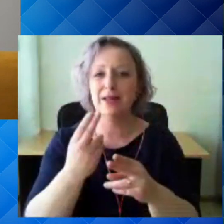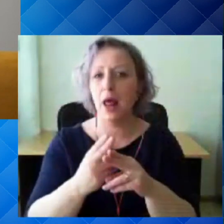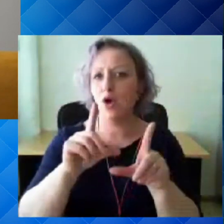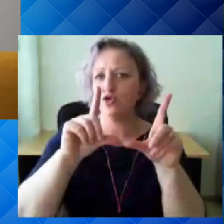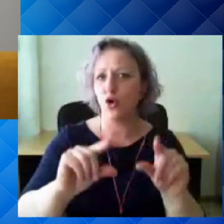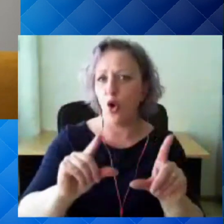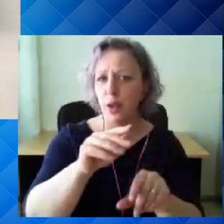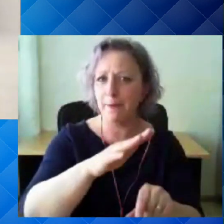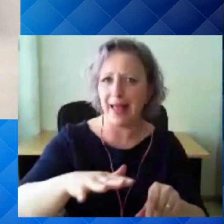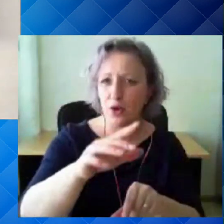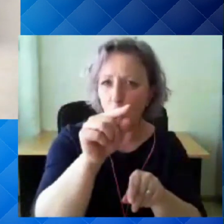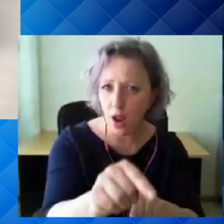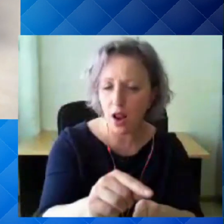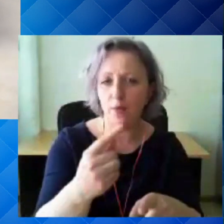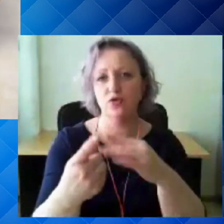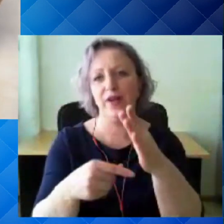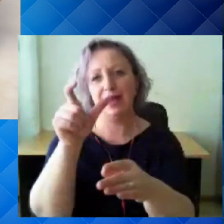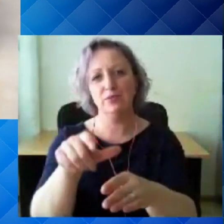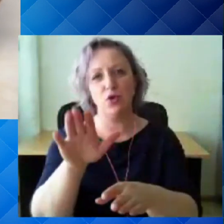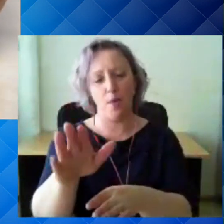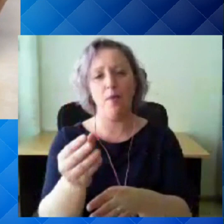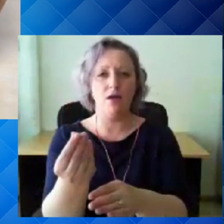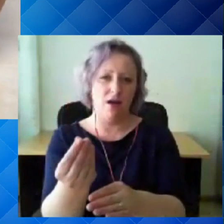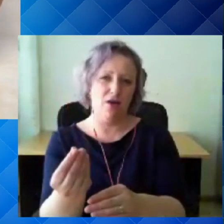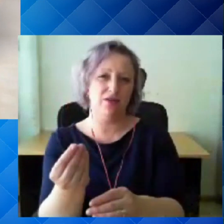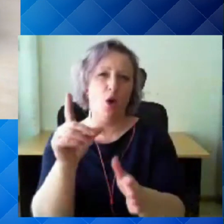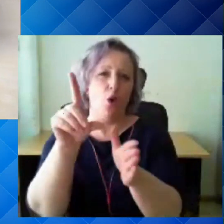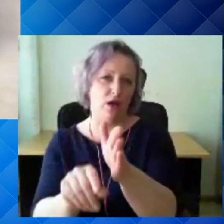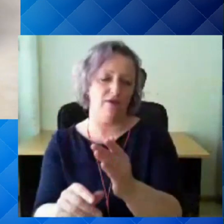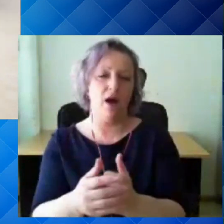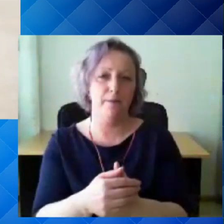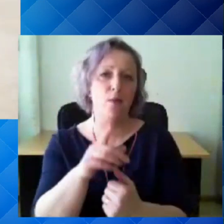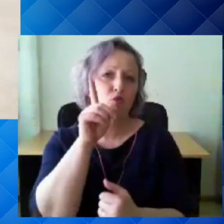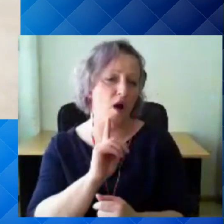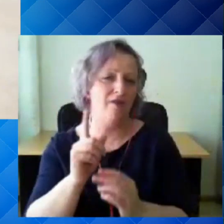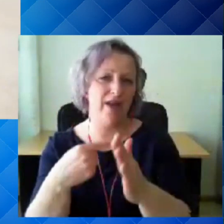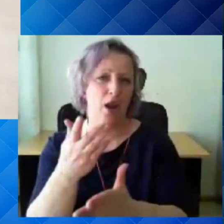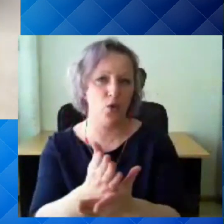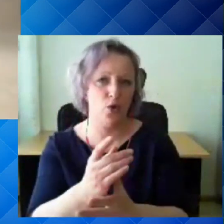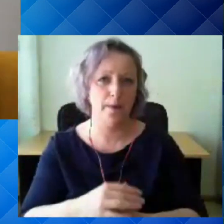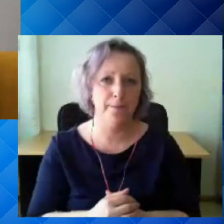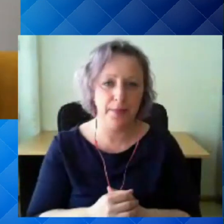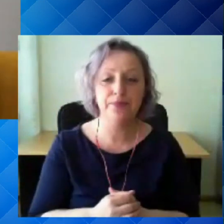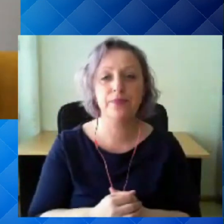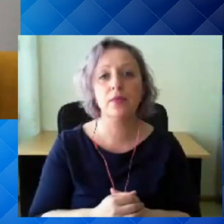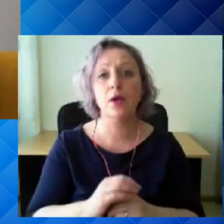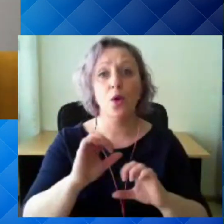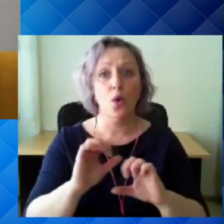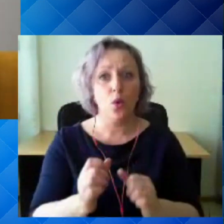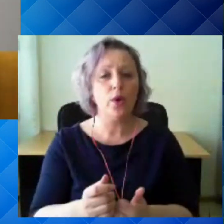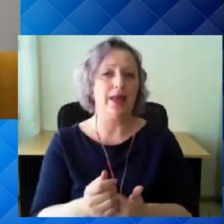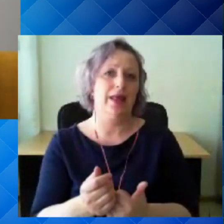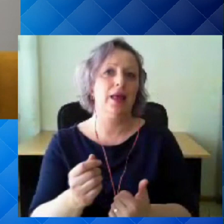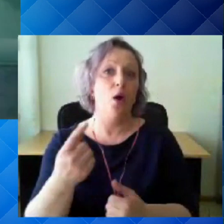keskkonnale kui ka inimese rahakotile ja on ühtlasiga mugavam. Kui te olete siiski oludesunil